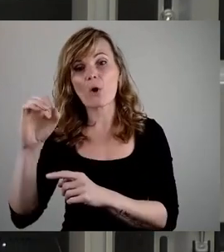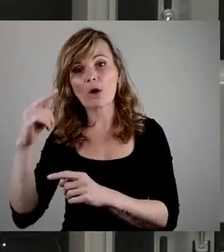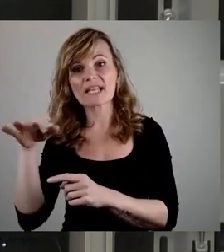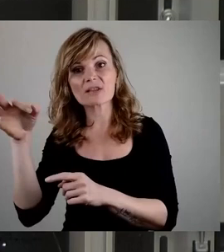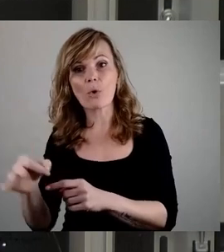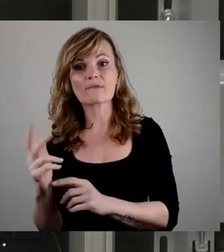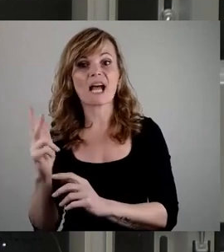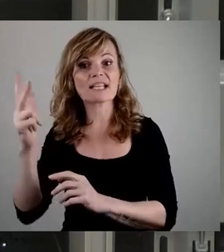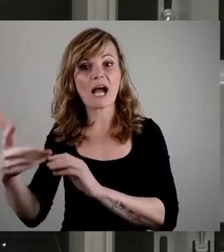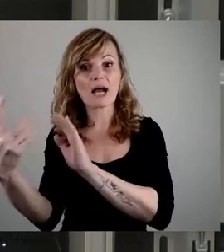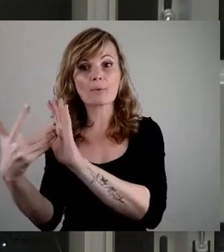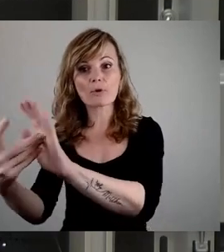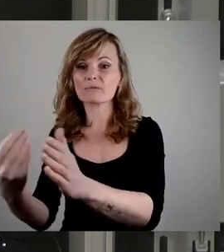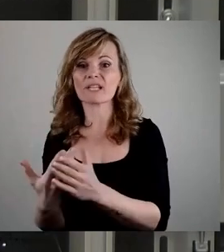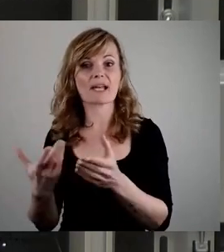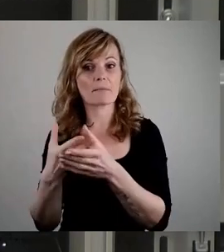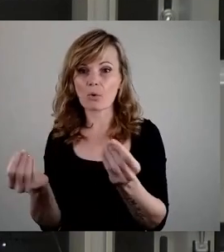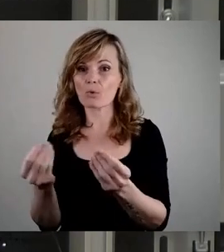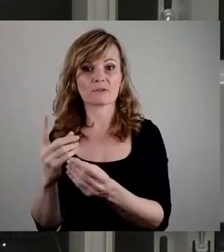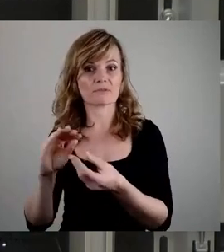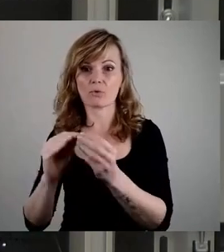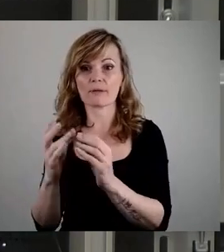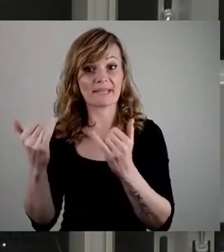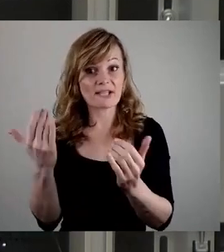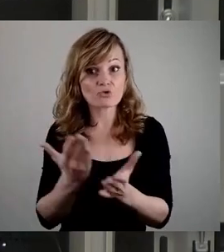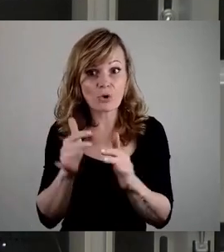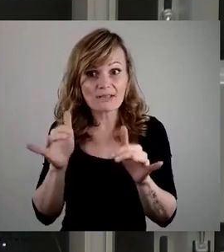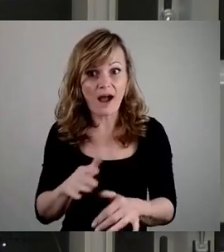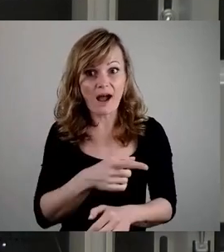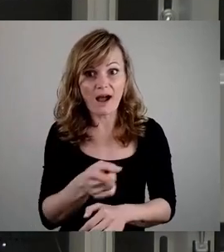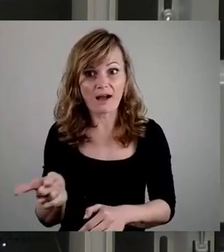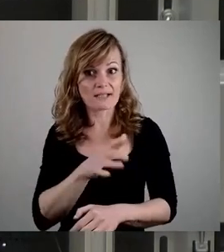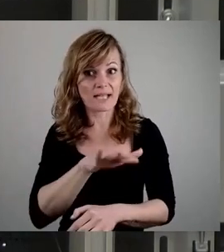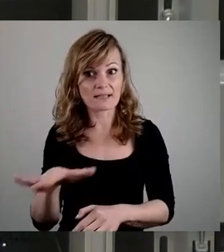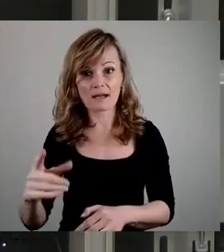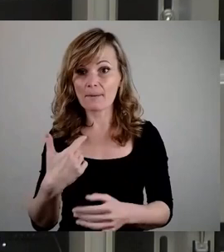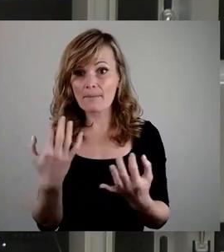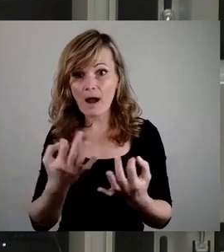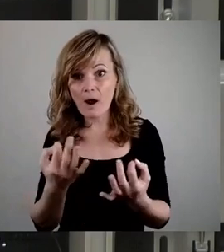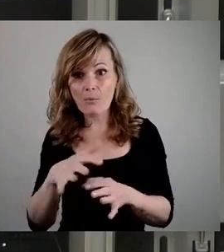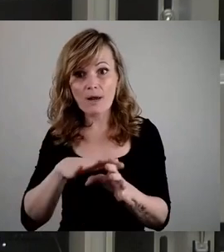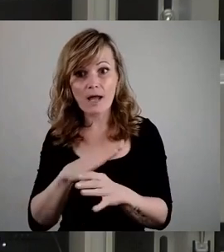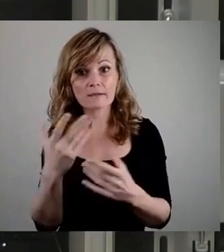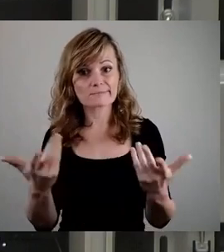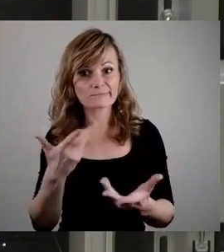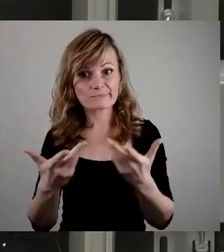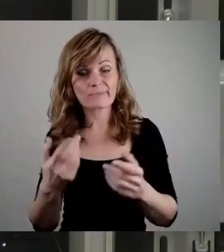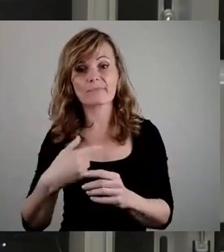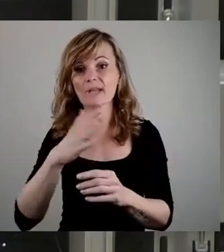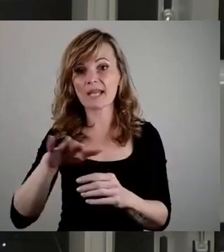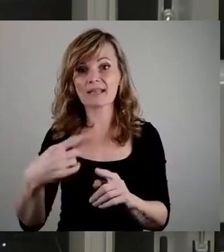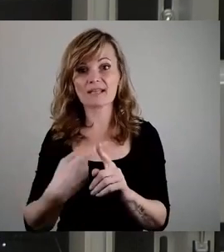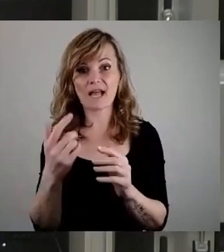löst kein Problem. Wir haben die Kinder jetzt schon da. Die kriegen alle keinen Platz mehr. Und die Kinderzahlen werden wachsen.